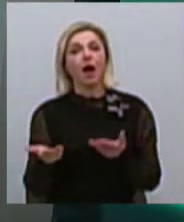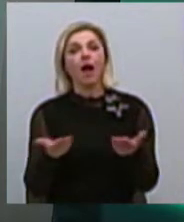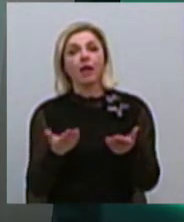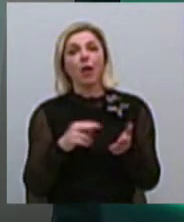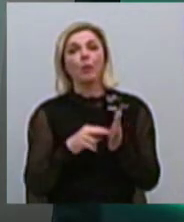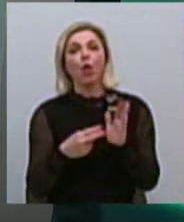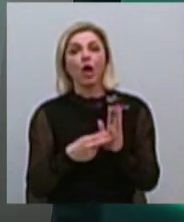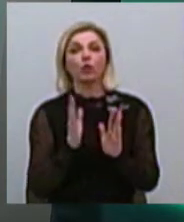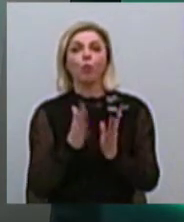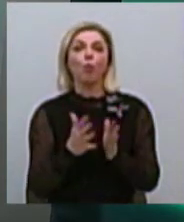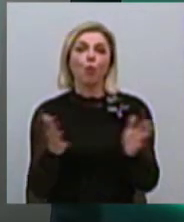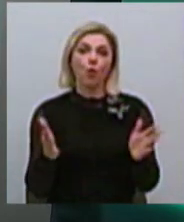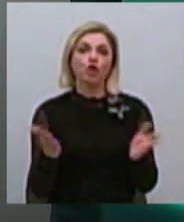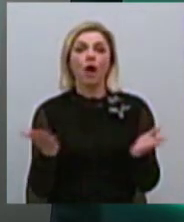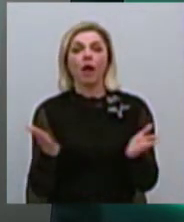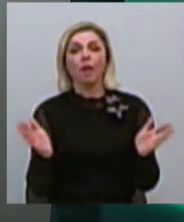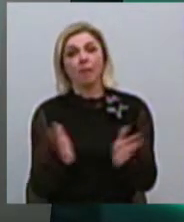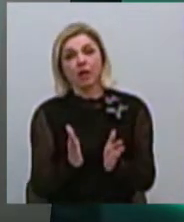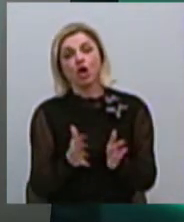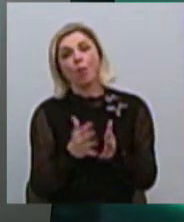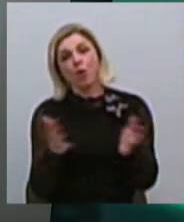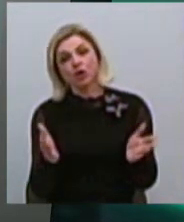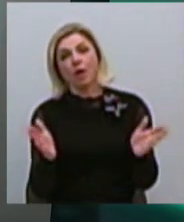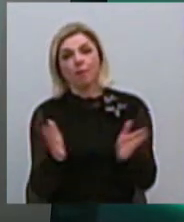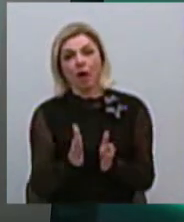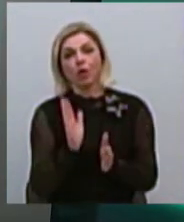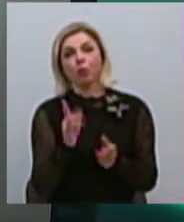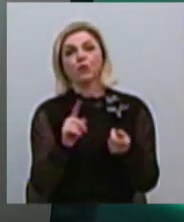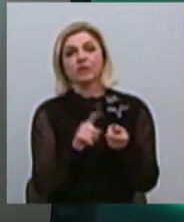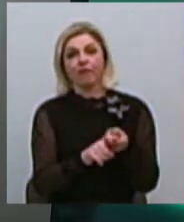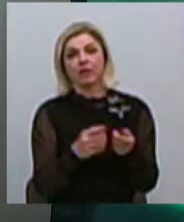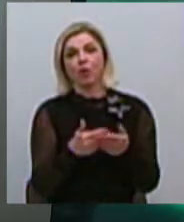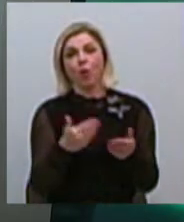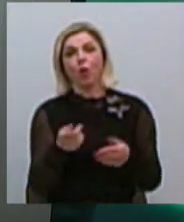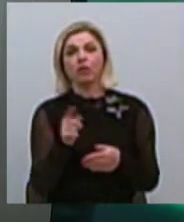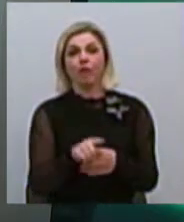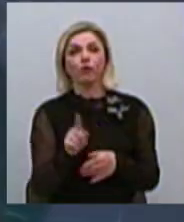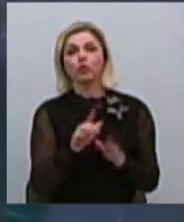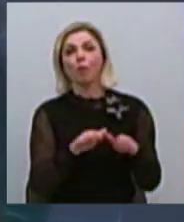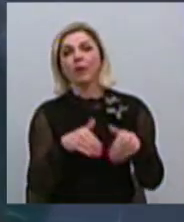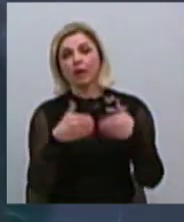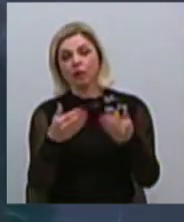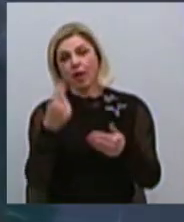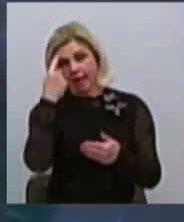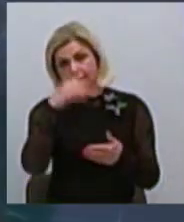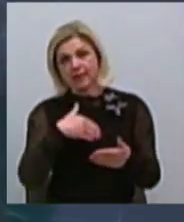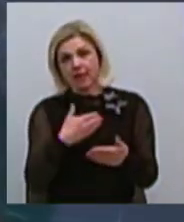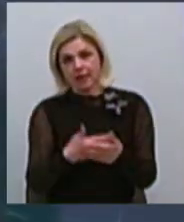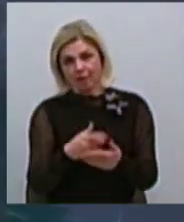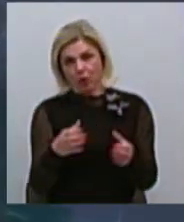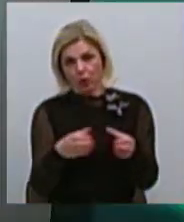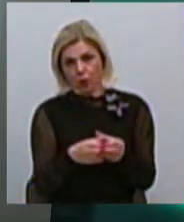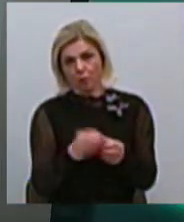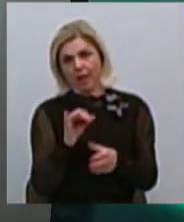буде більше, яких буде більше, більшіх і маліх, це буде зависити, відповідно, від того, що передбувають ініціативні групи і самі граждані.